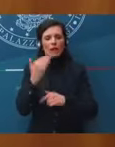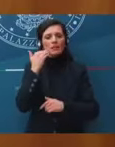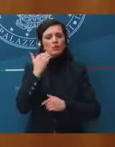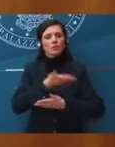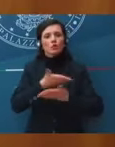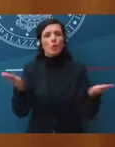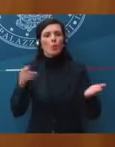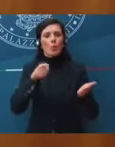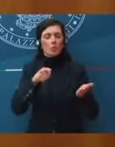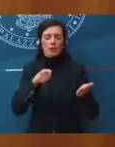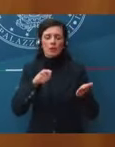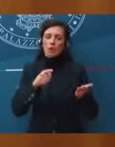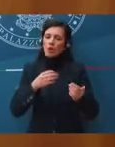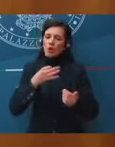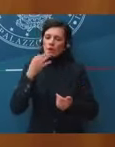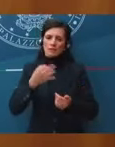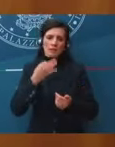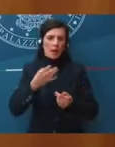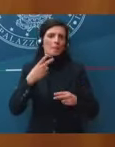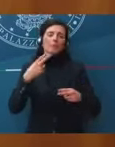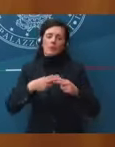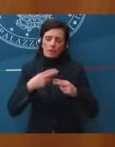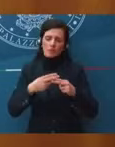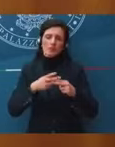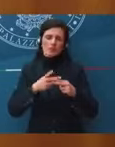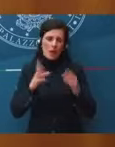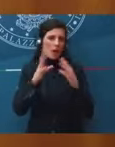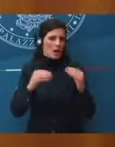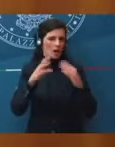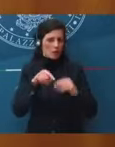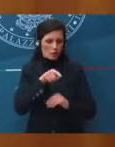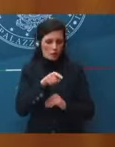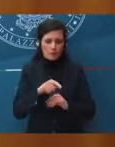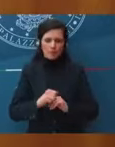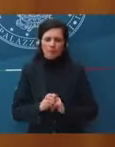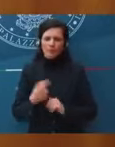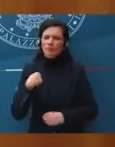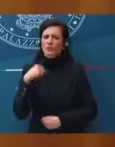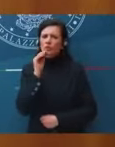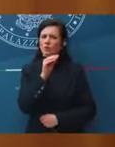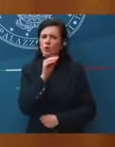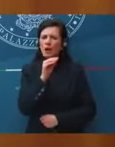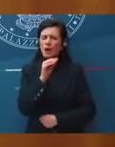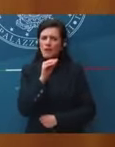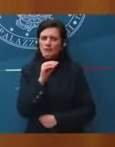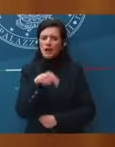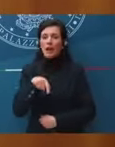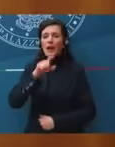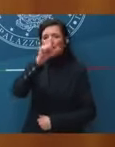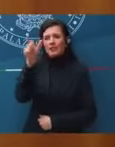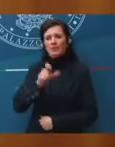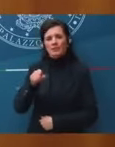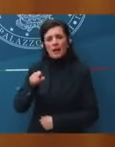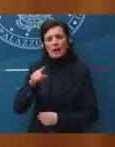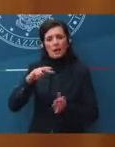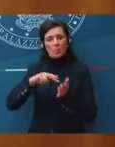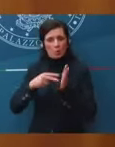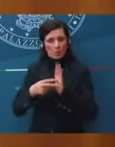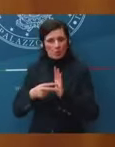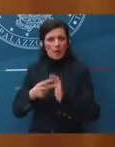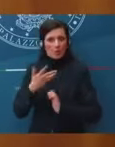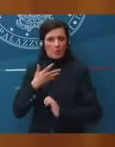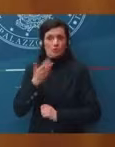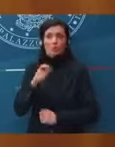pubblico sarà sempre più necessario farlo. La mia domanda è, esiste un problema per l'Italia che è uno dei Paesi più